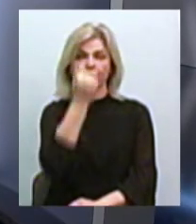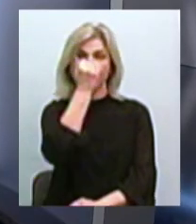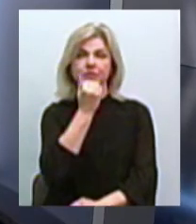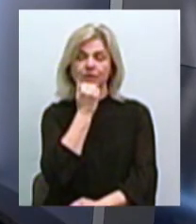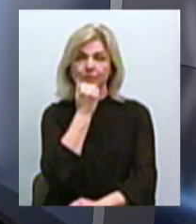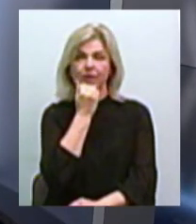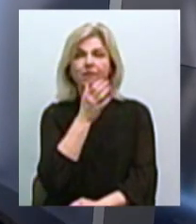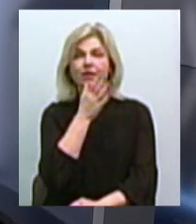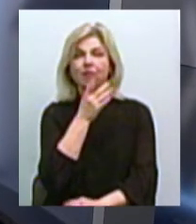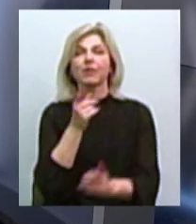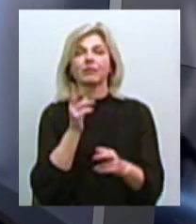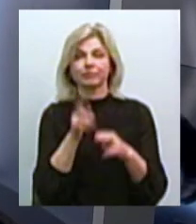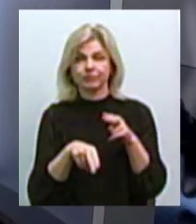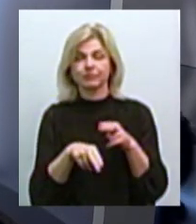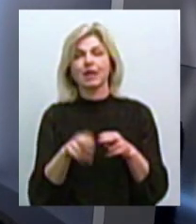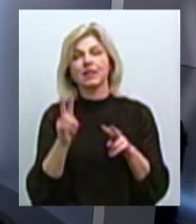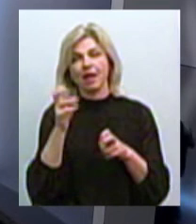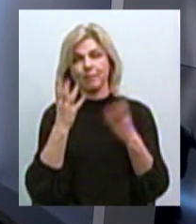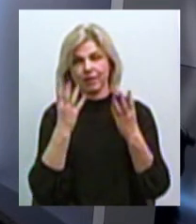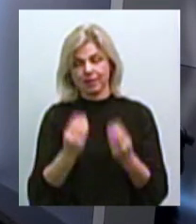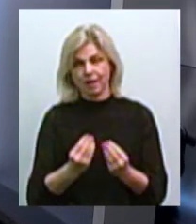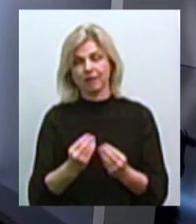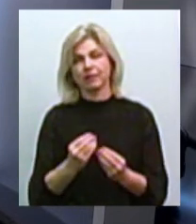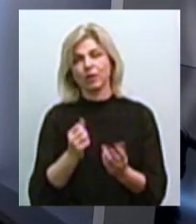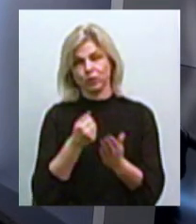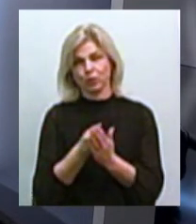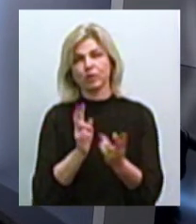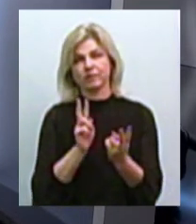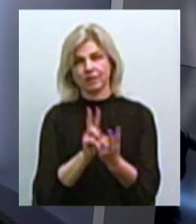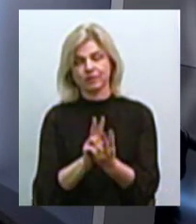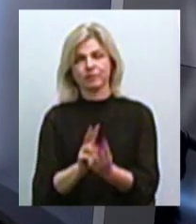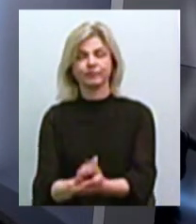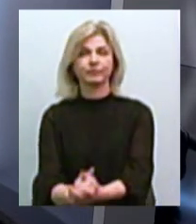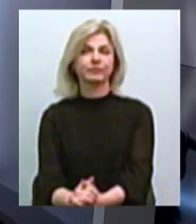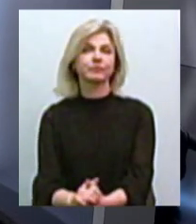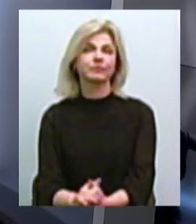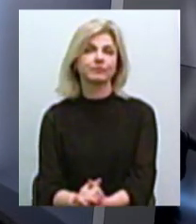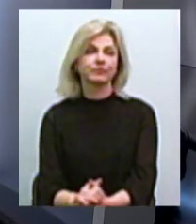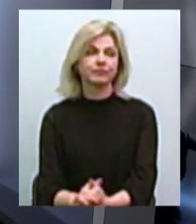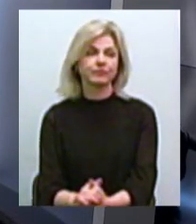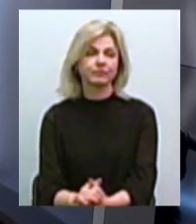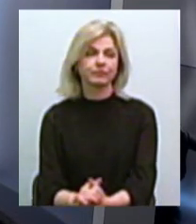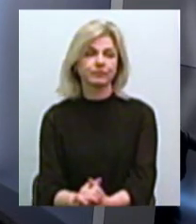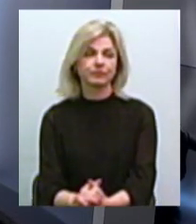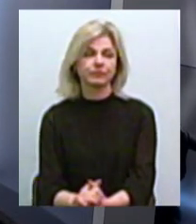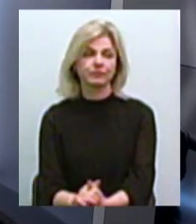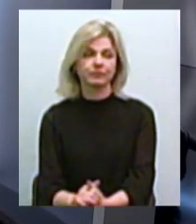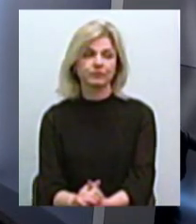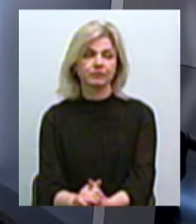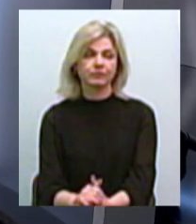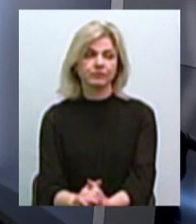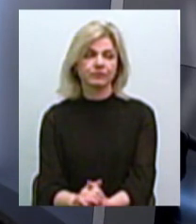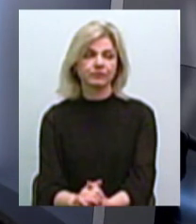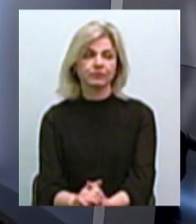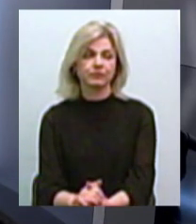часу більше немає. Це була тема «Дня безпритульний Миколаївці». Сергій Василенко та Анастасія Звягінціва були сьогодні у нас в